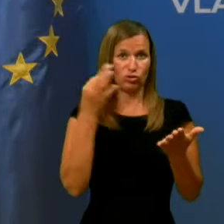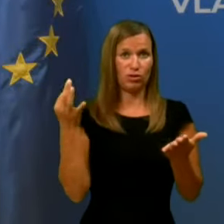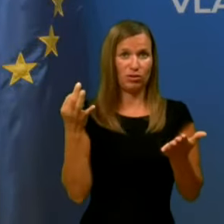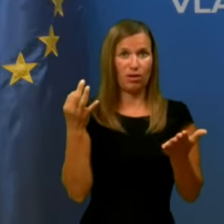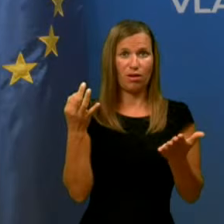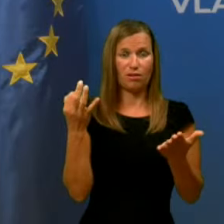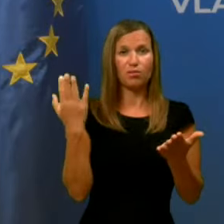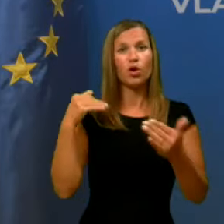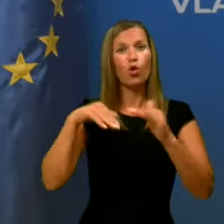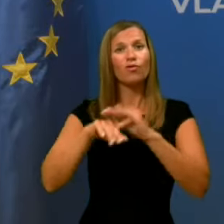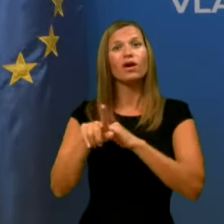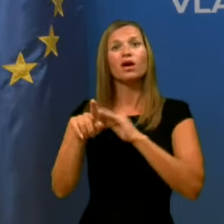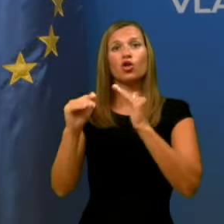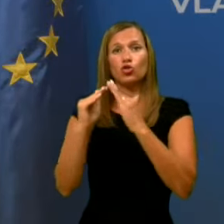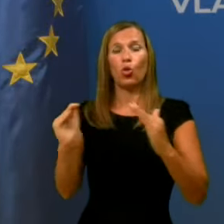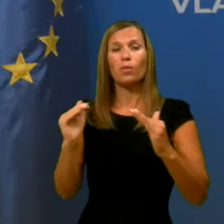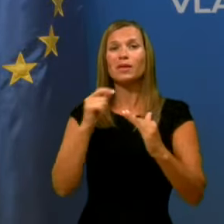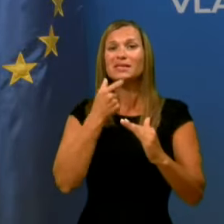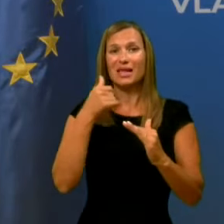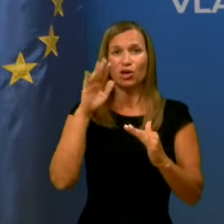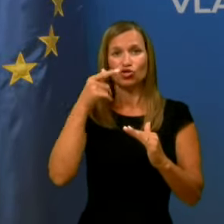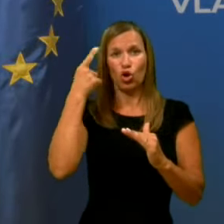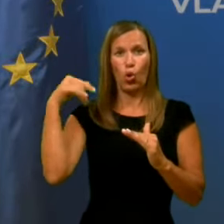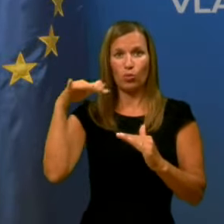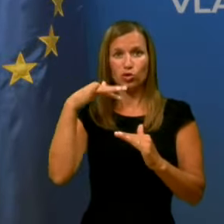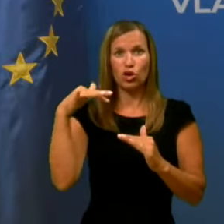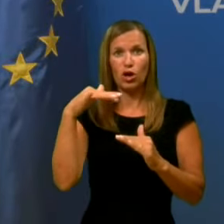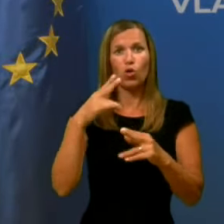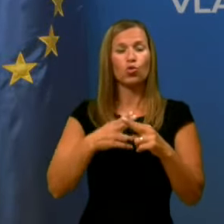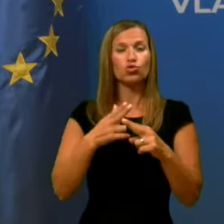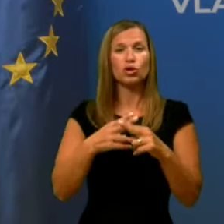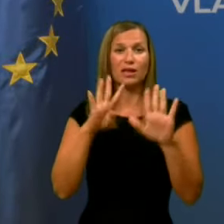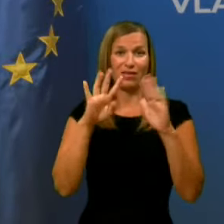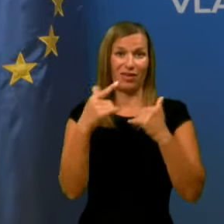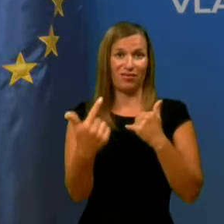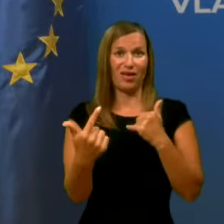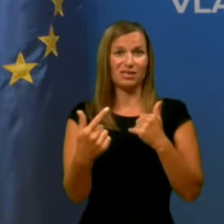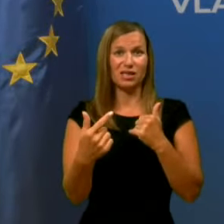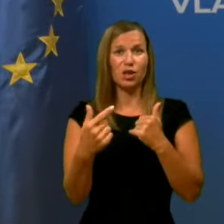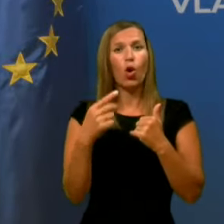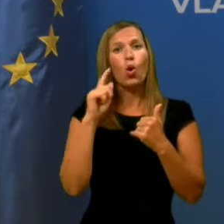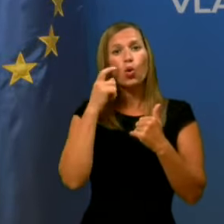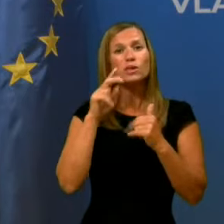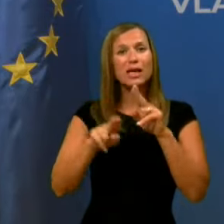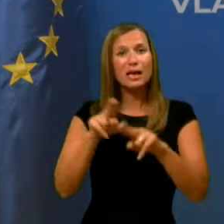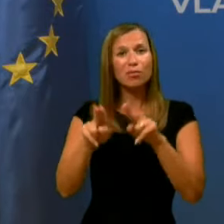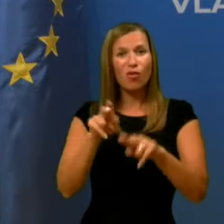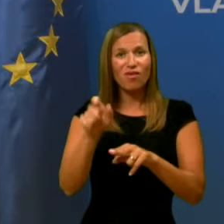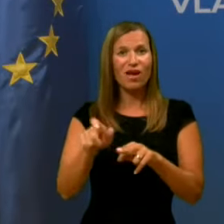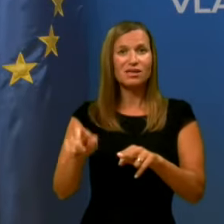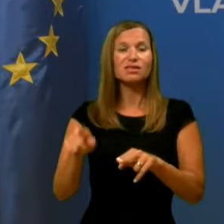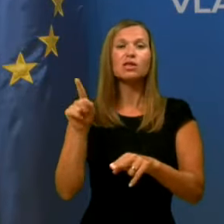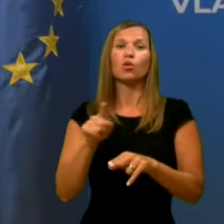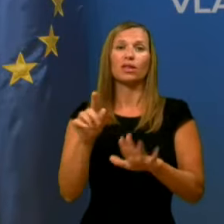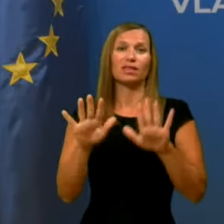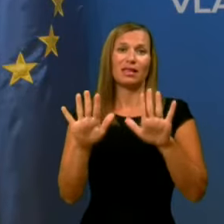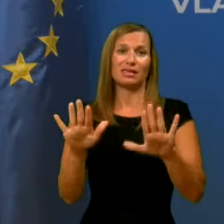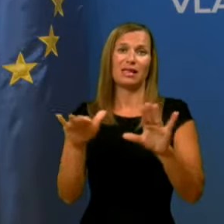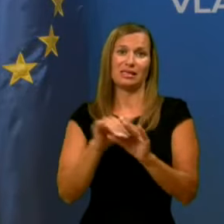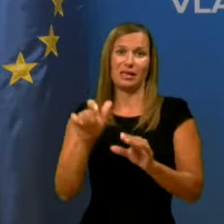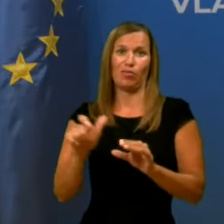Domo starejših občanov v Hrastniku tako okuženih 29 uskrbovancev in 10 zaposlenih.